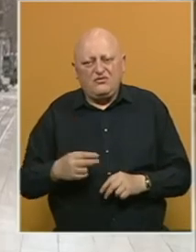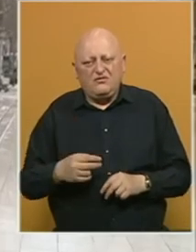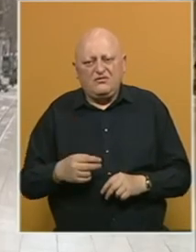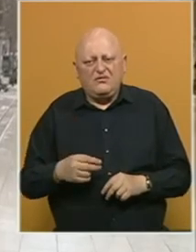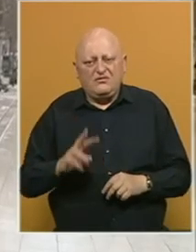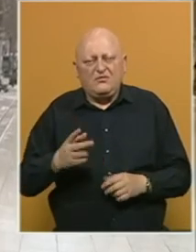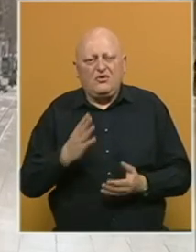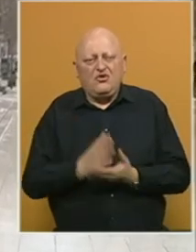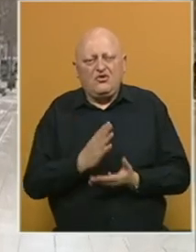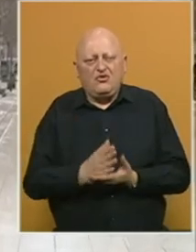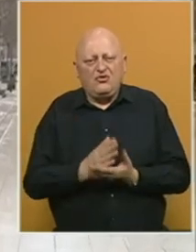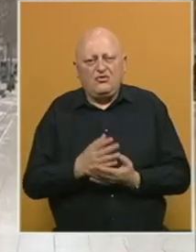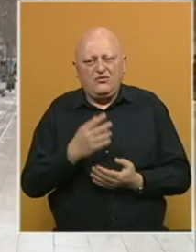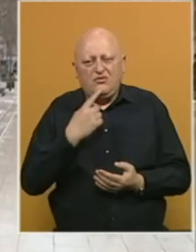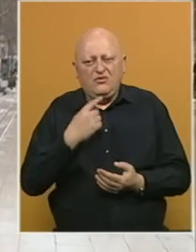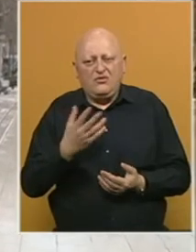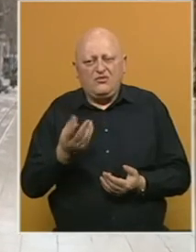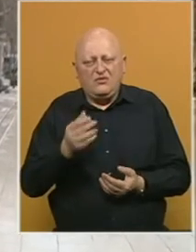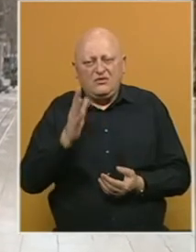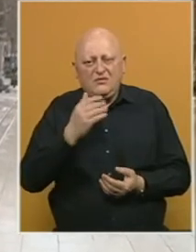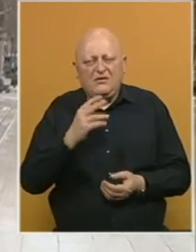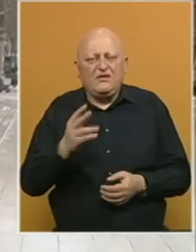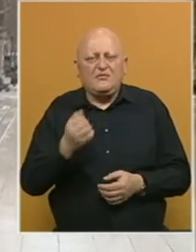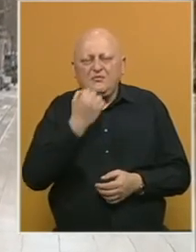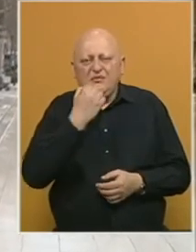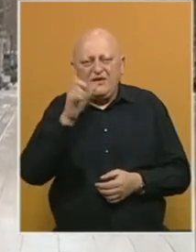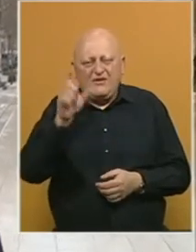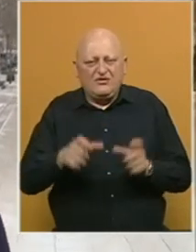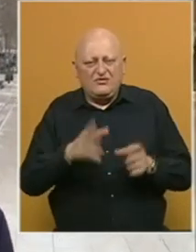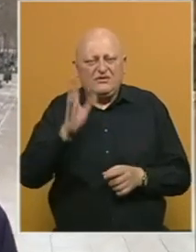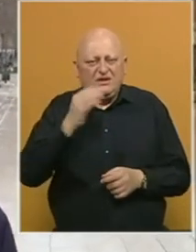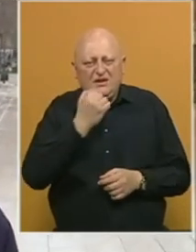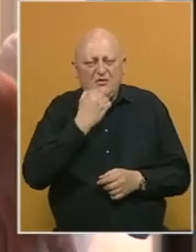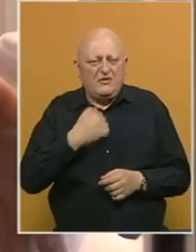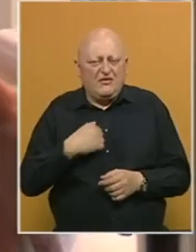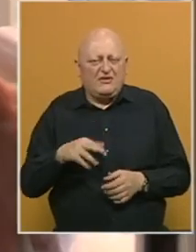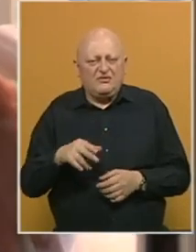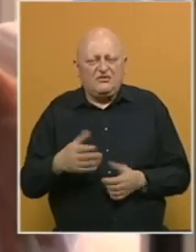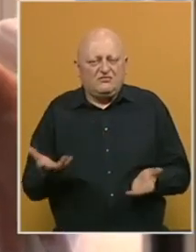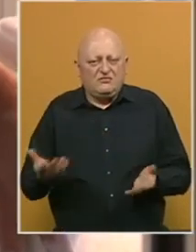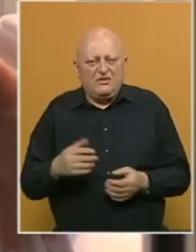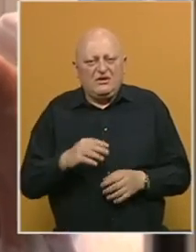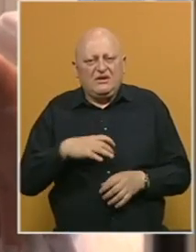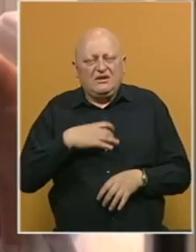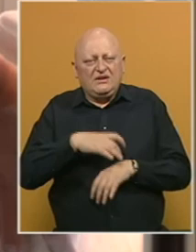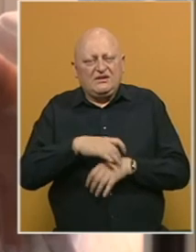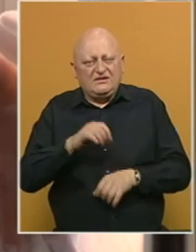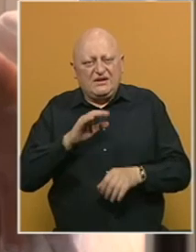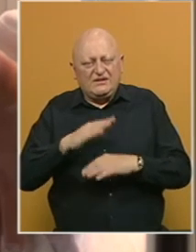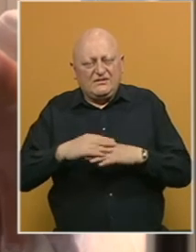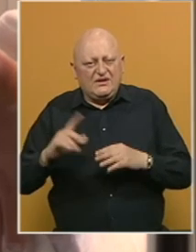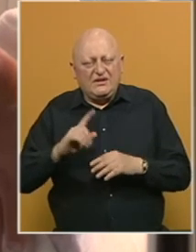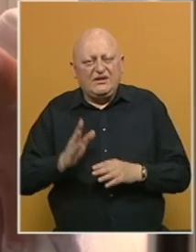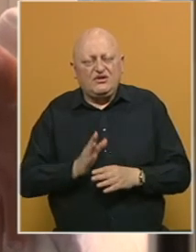Pa bilo je drugi način ako ima para da iđe privatno. To i rade da se iđe privatno. Iako zdravstvena njega građanima nije